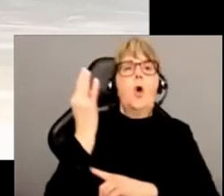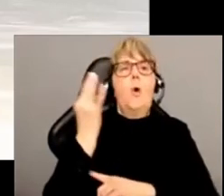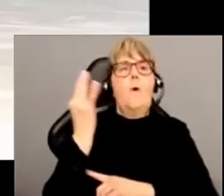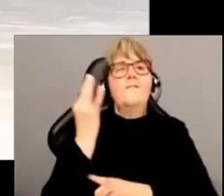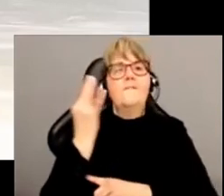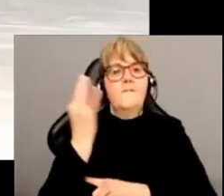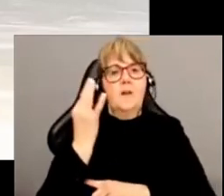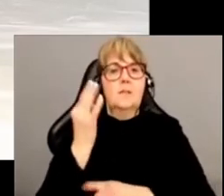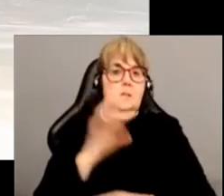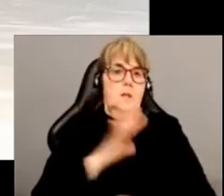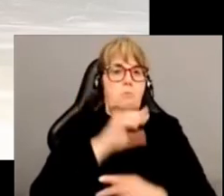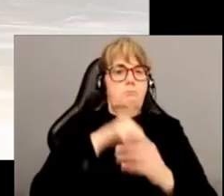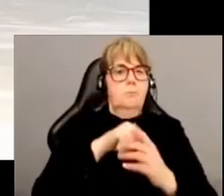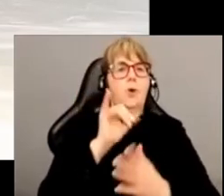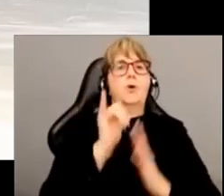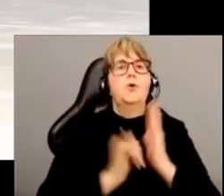YouTube.